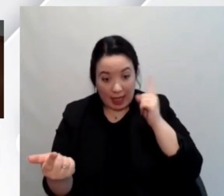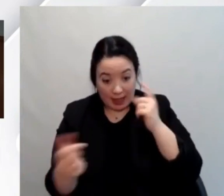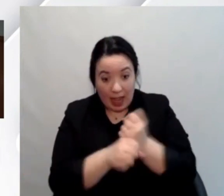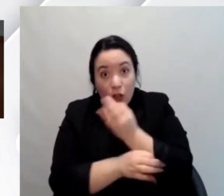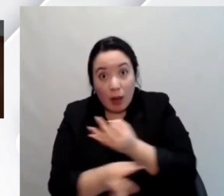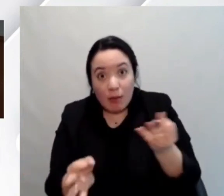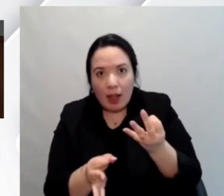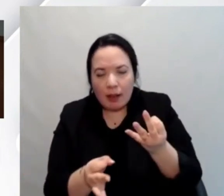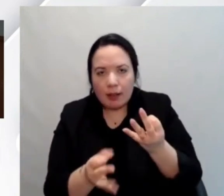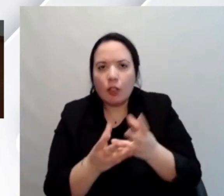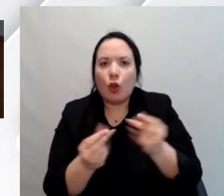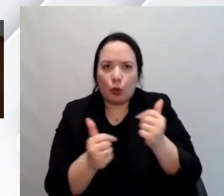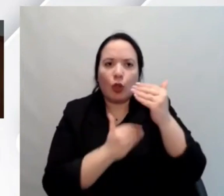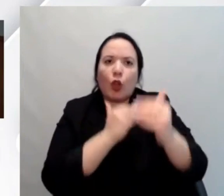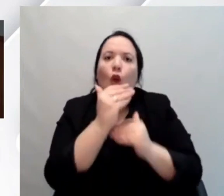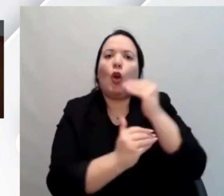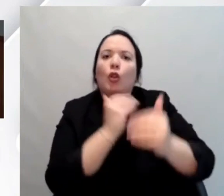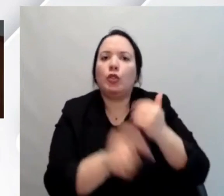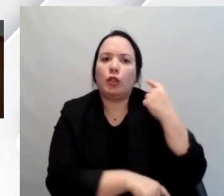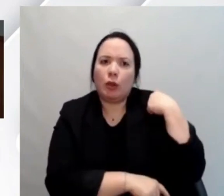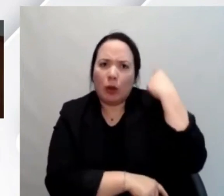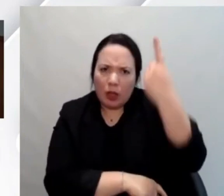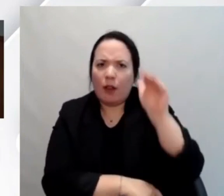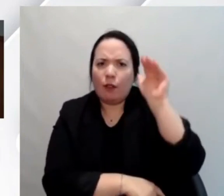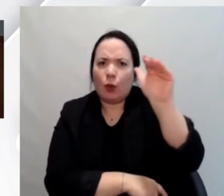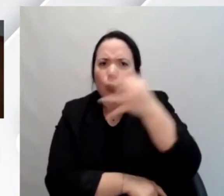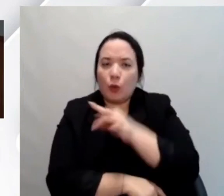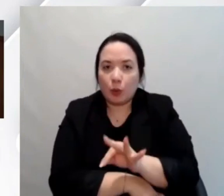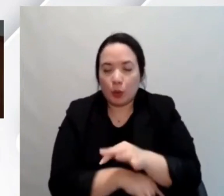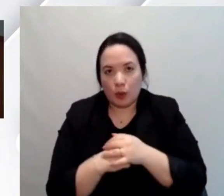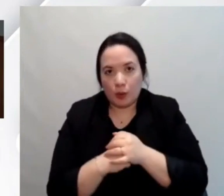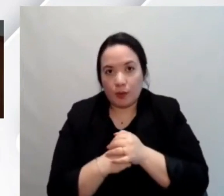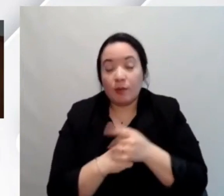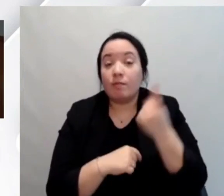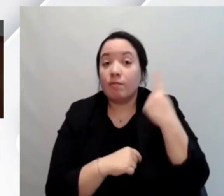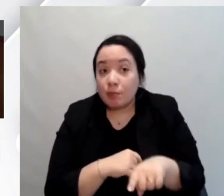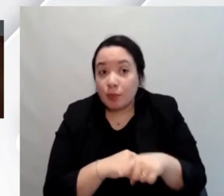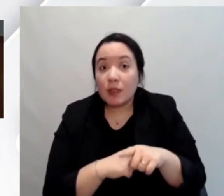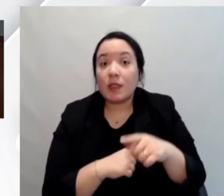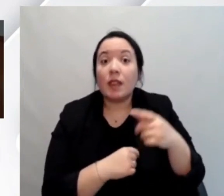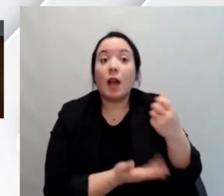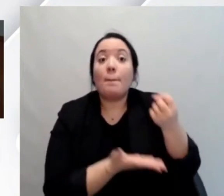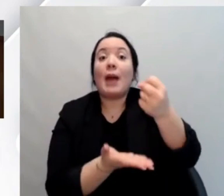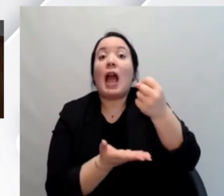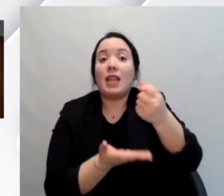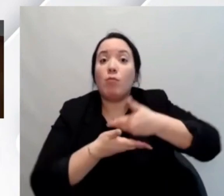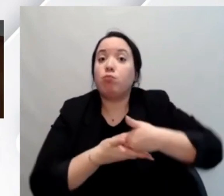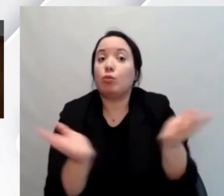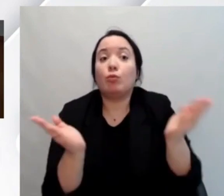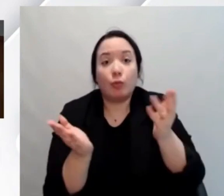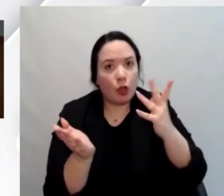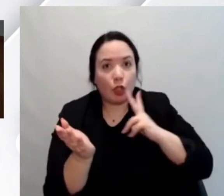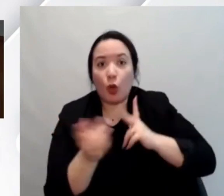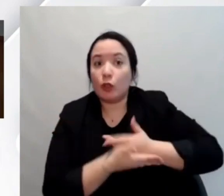system i modelli comuni scuole musei asle che stanno arrivando sono un bene pubblico di cui abbiamo bisogno che